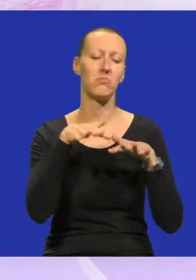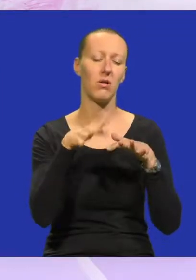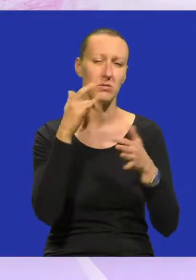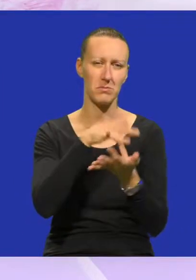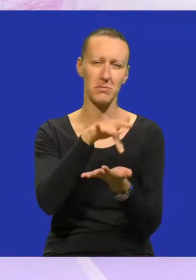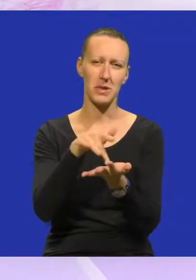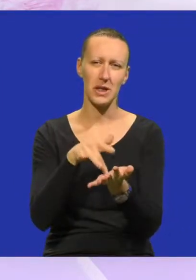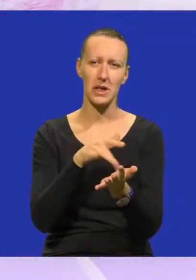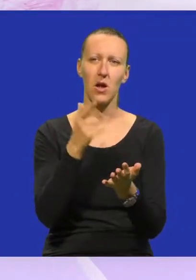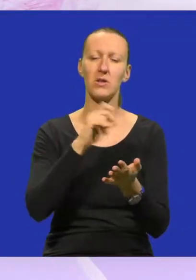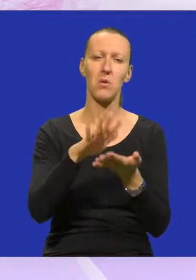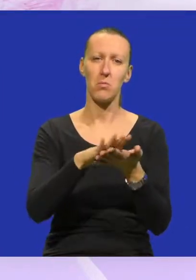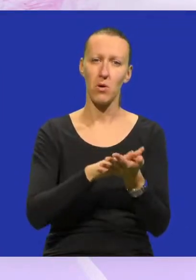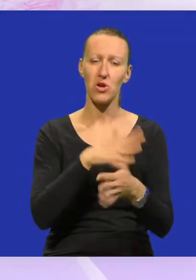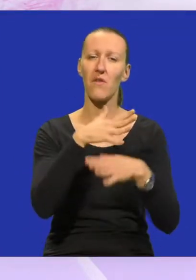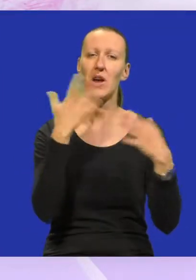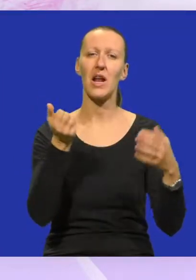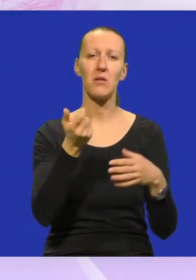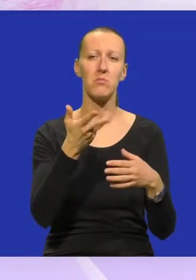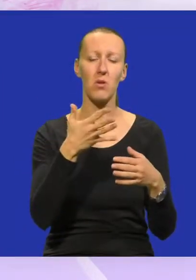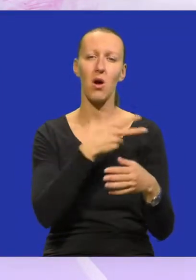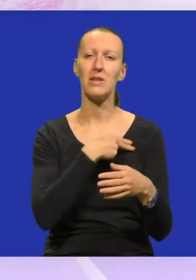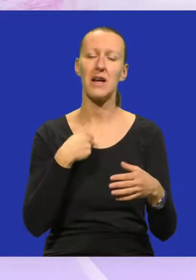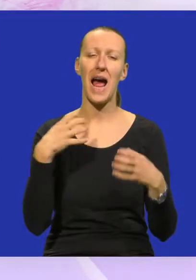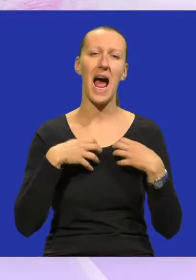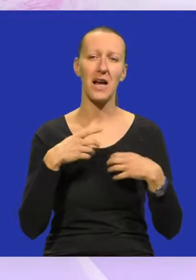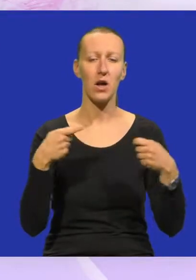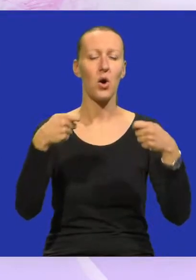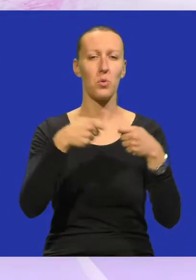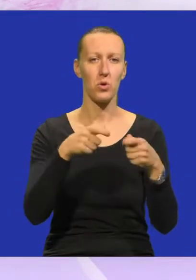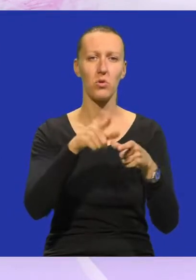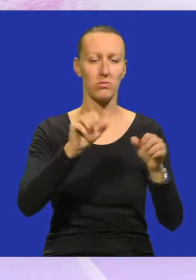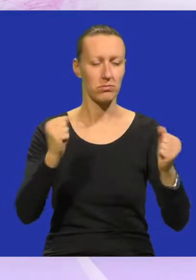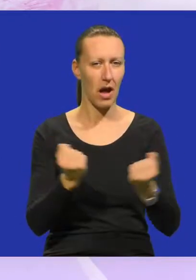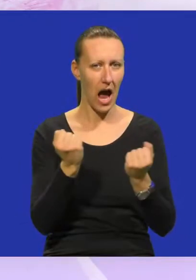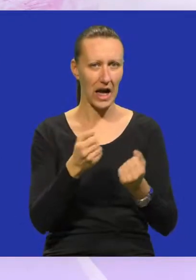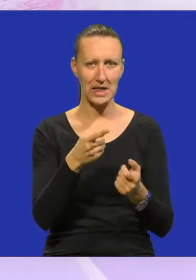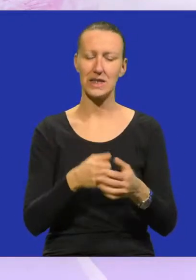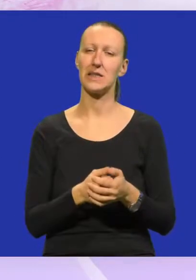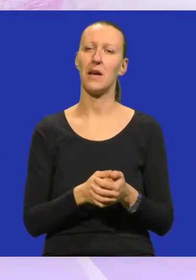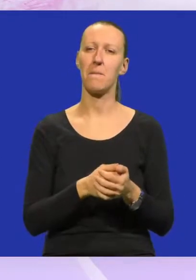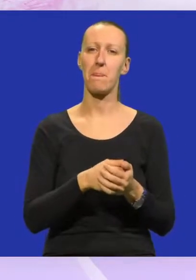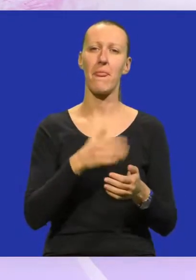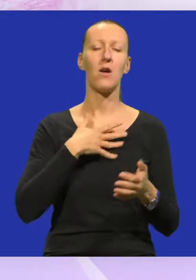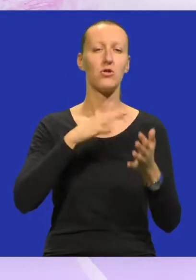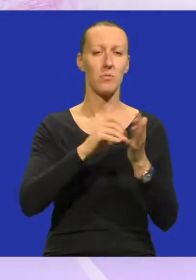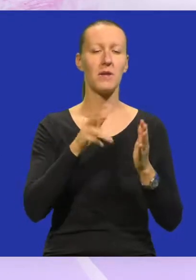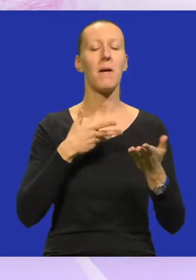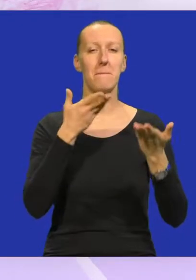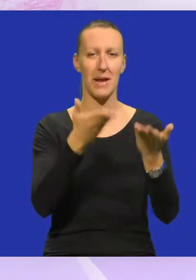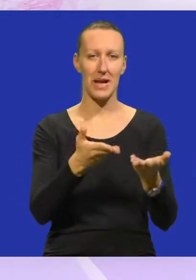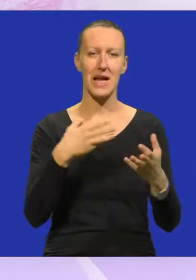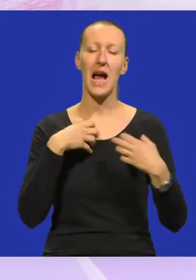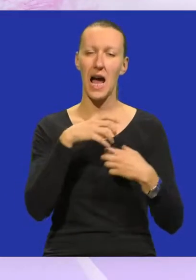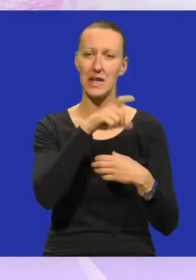potresom. Od samog starta veliki broj zagrebačkih kazališta uključilo se inicijativi. Ima i naše županje svoje predstavnike.